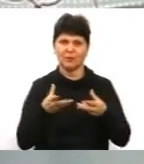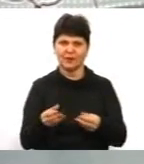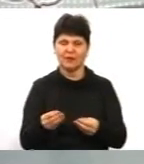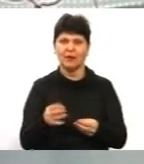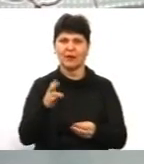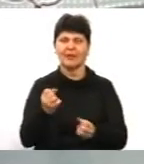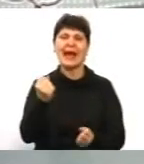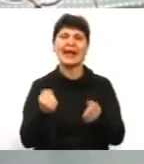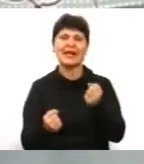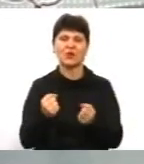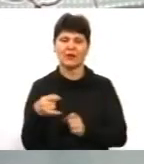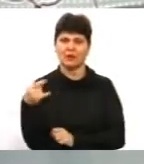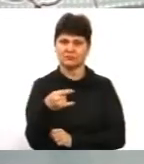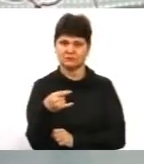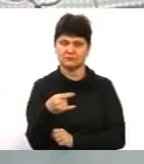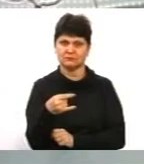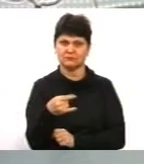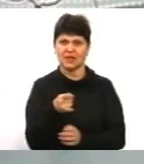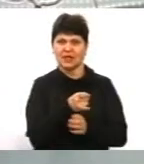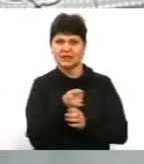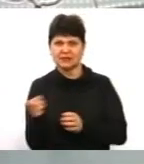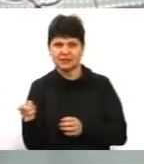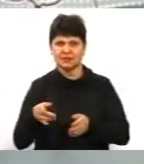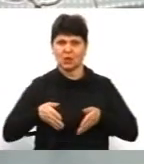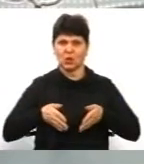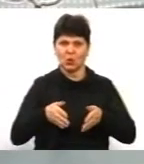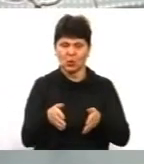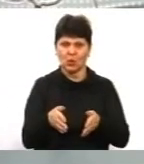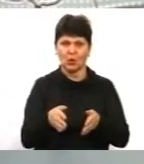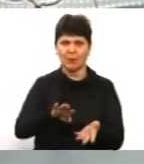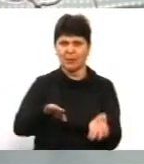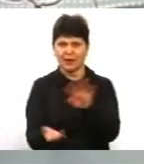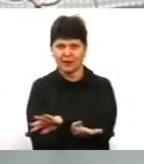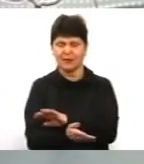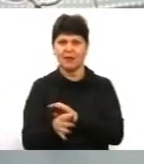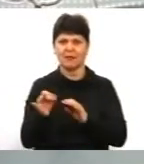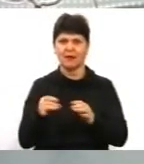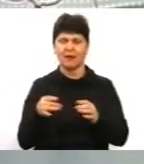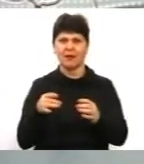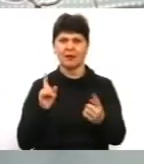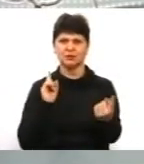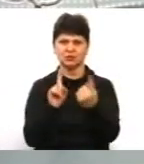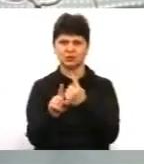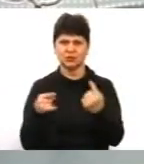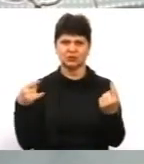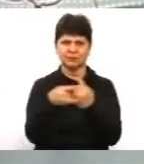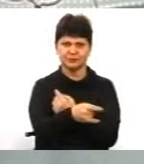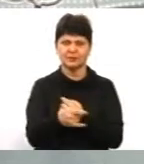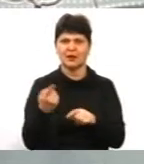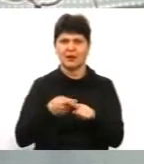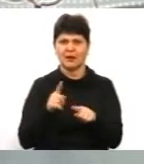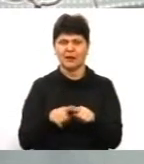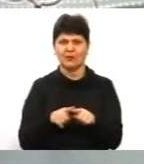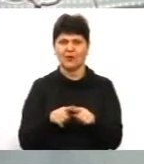транспортного засобу, з'їзд з проїзної частини, перекидання, виїзд на смугу зустрічного руху. Це тобто в